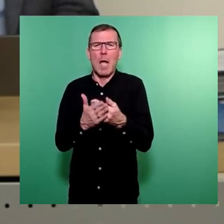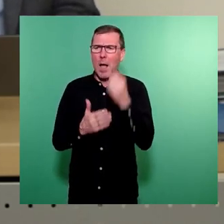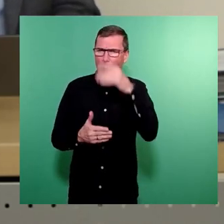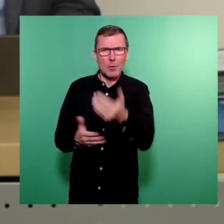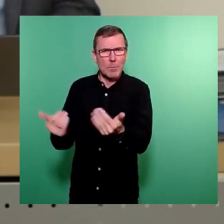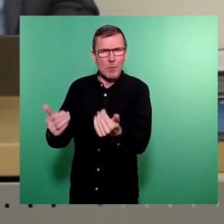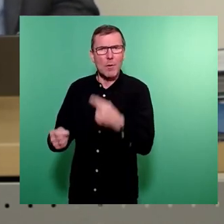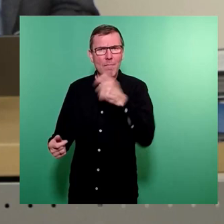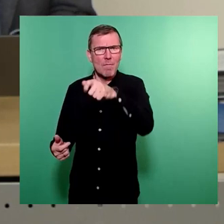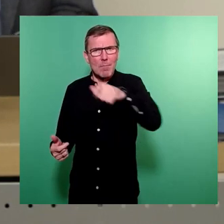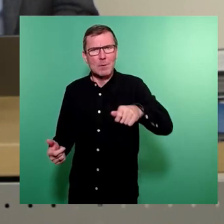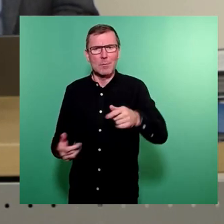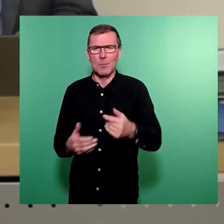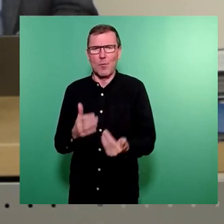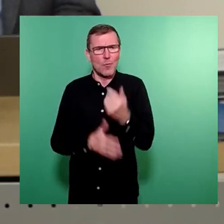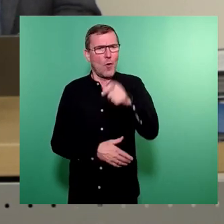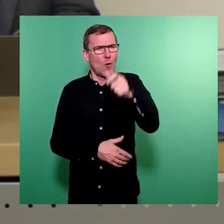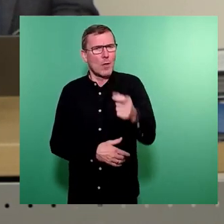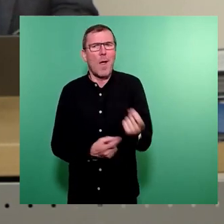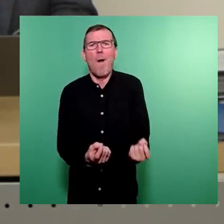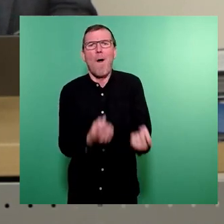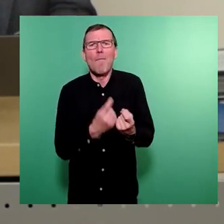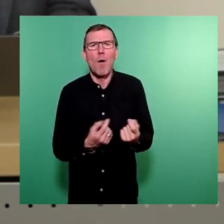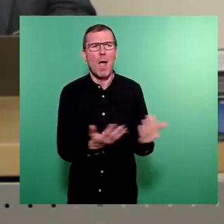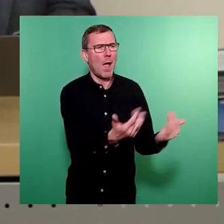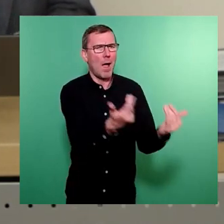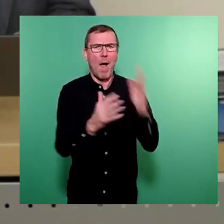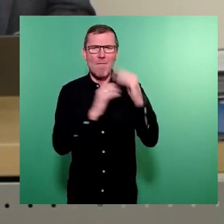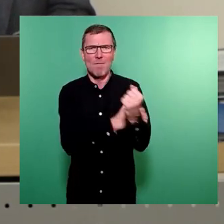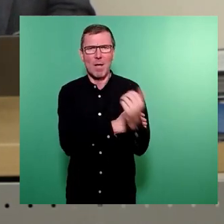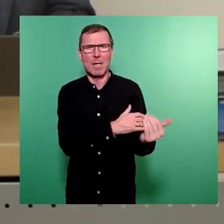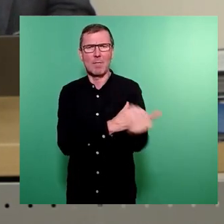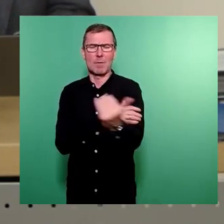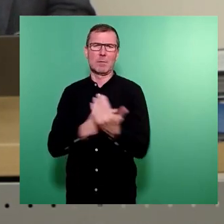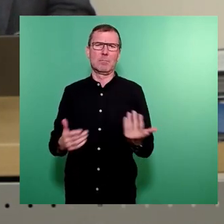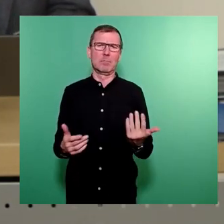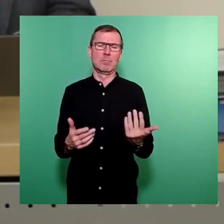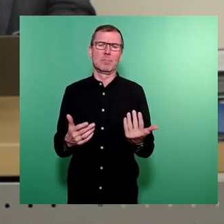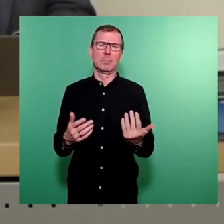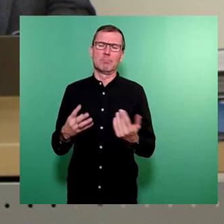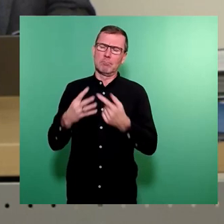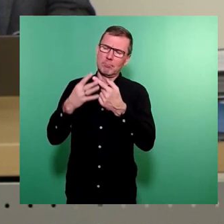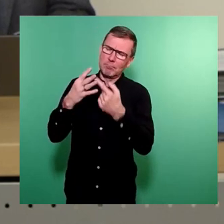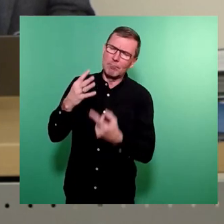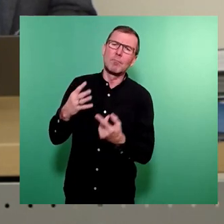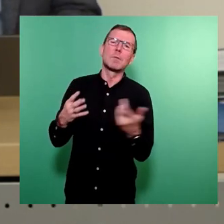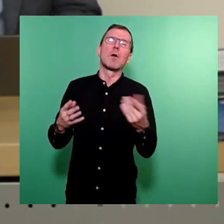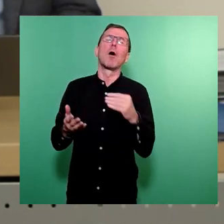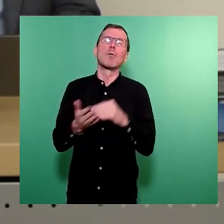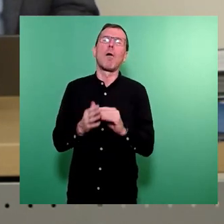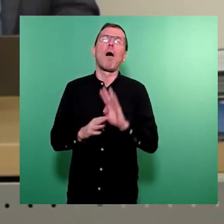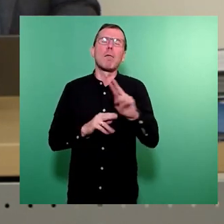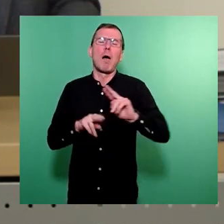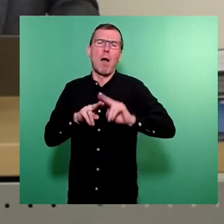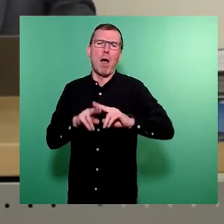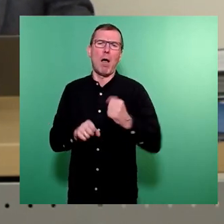woher rekrutieren wir entsprechende Fachkräfte. Und da ist noch Nacharbeitsbedarf.